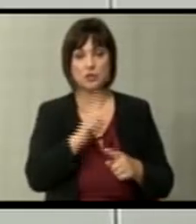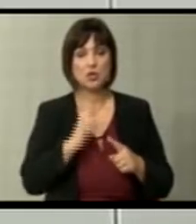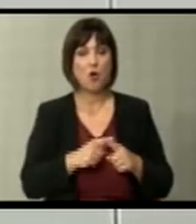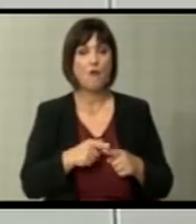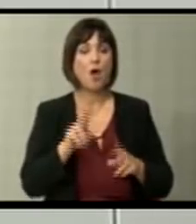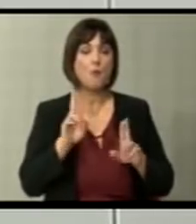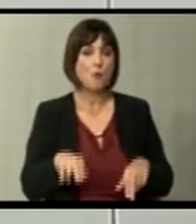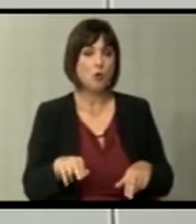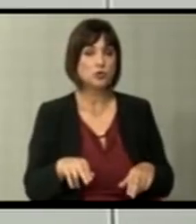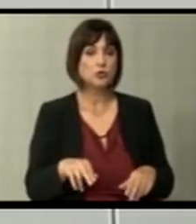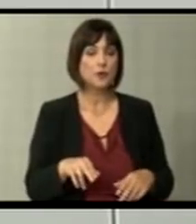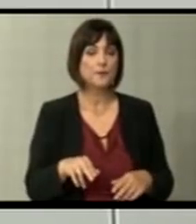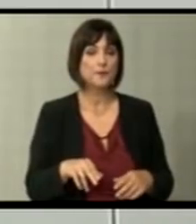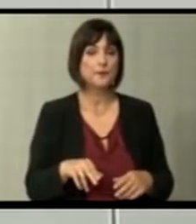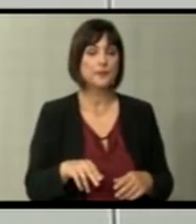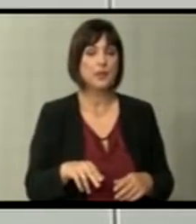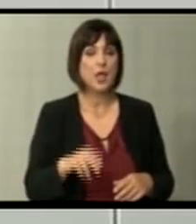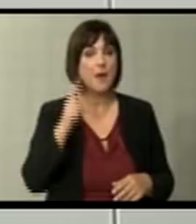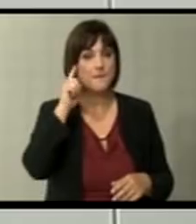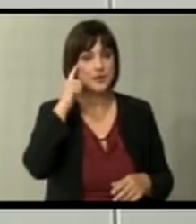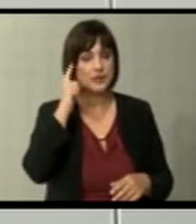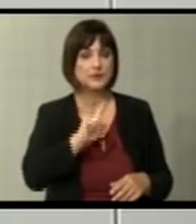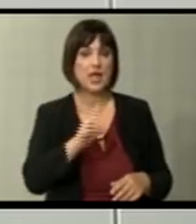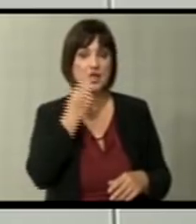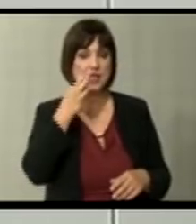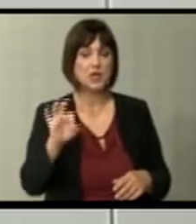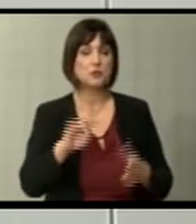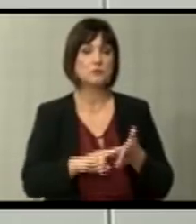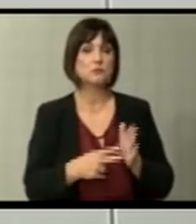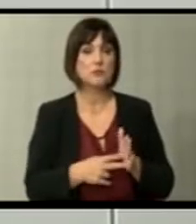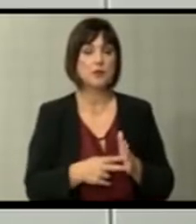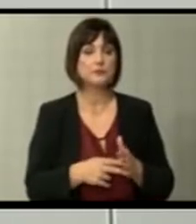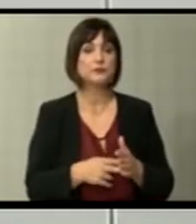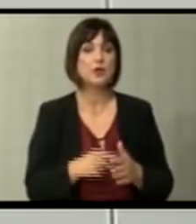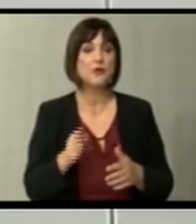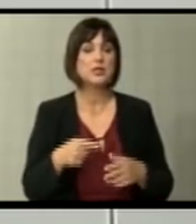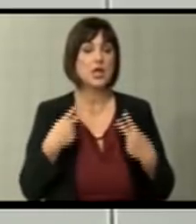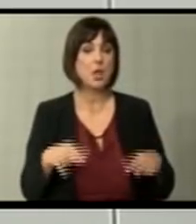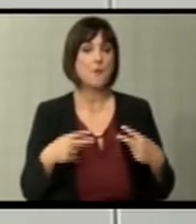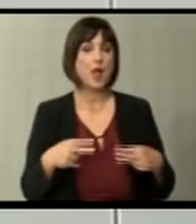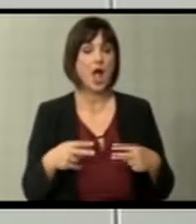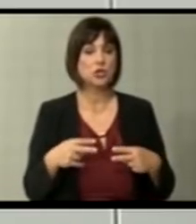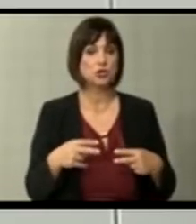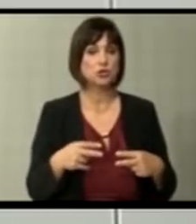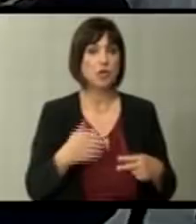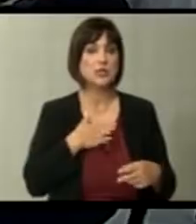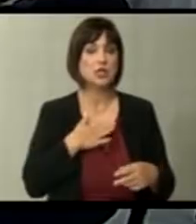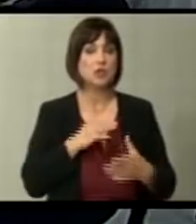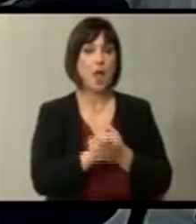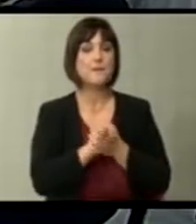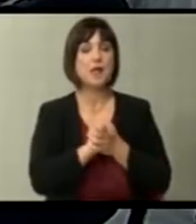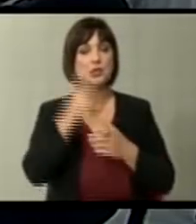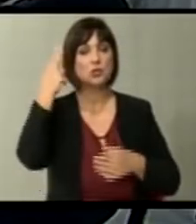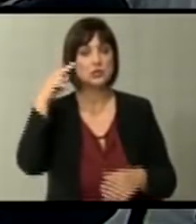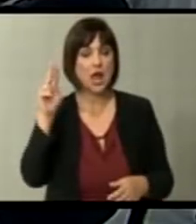тоа опција што мислам дека не е најдобра стратегија. Да ги плашиш нашите пријатари и